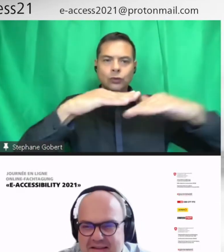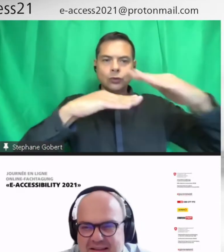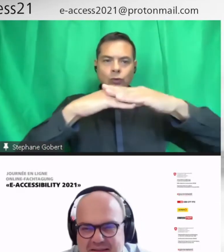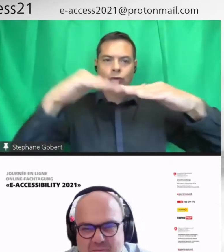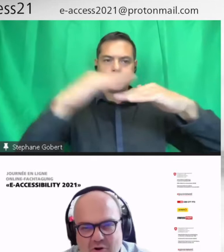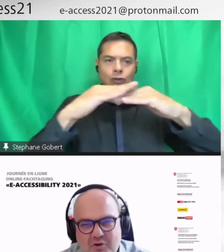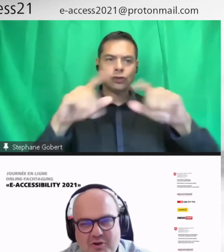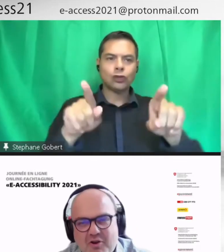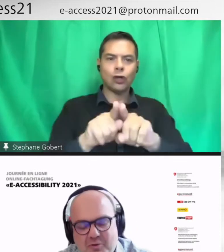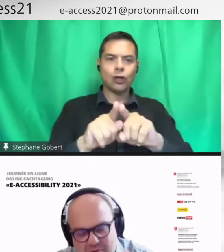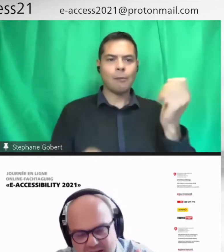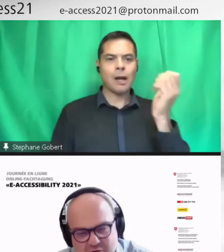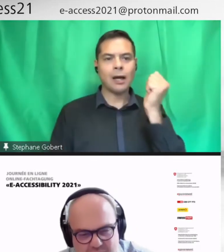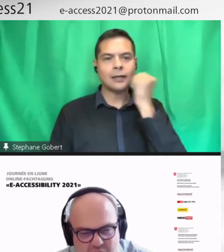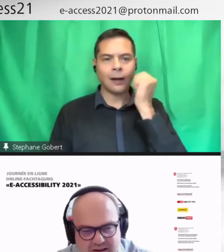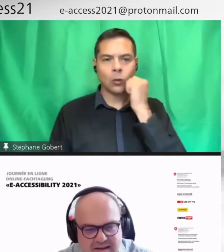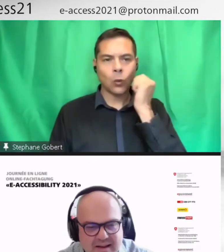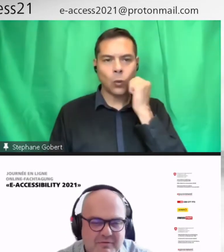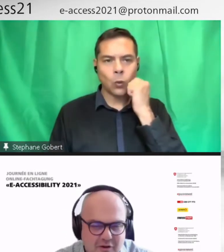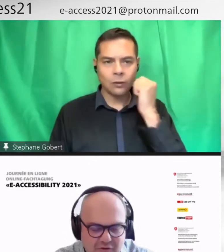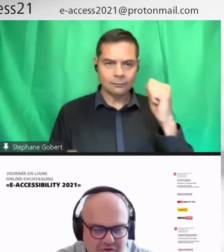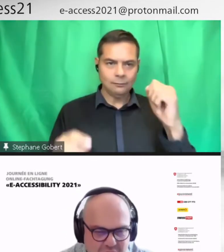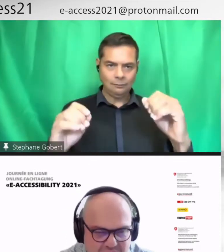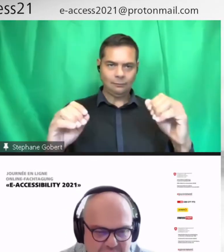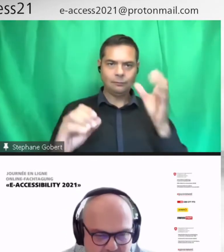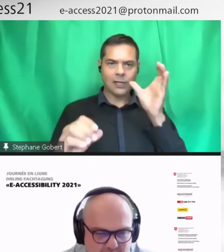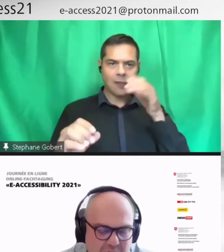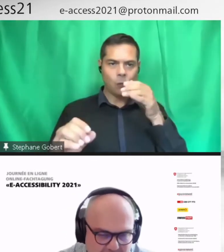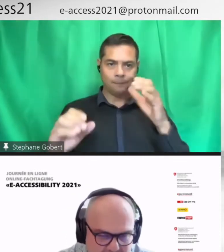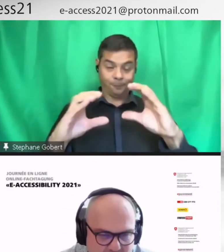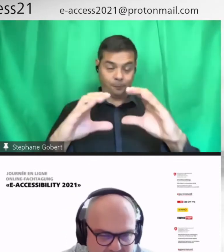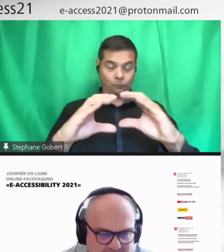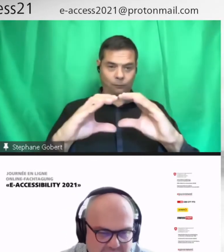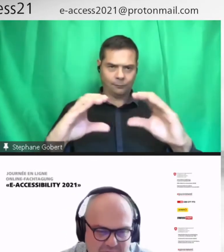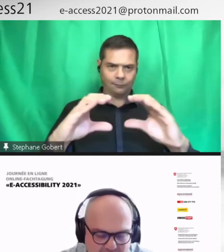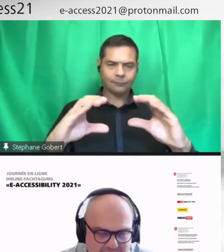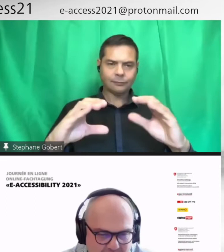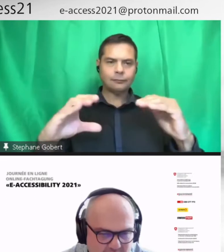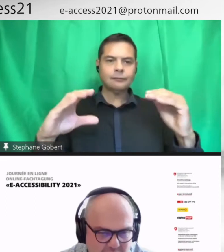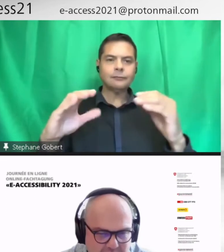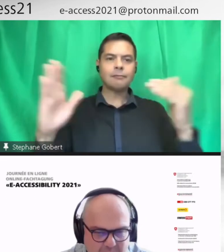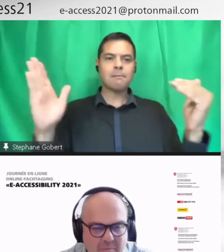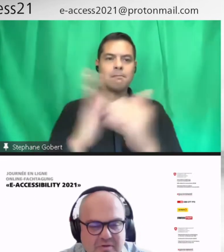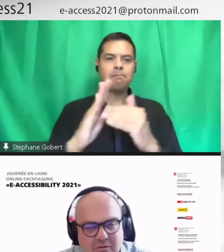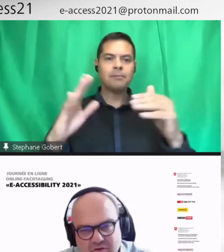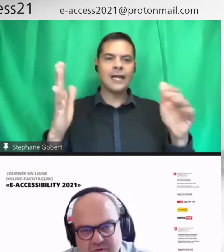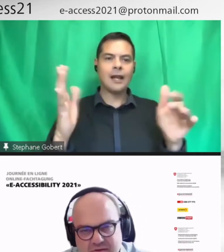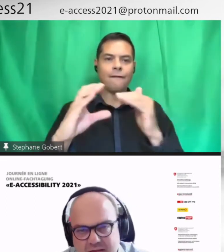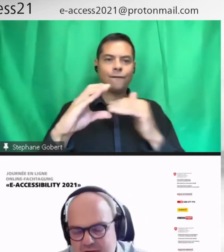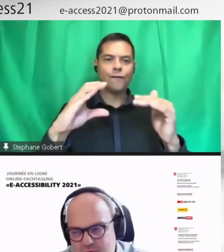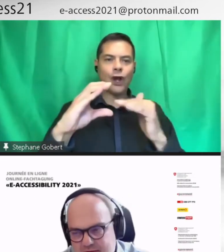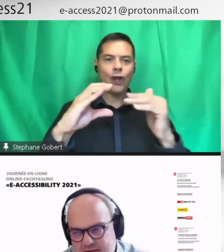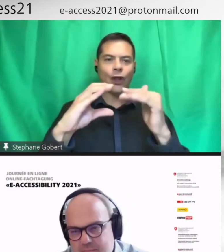certainement quelque chose pour chaque élève en fonction de son type d'apprentissage, comme on a vu au départ, mais aussi en fonction de ses